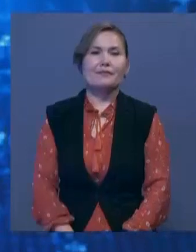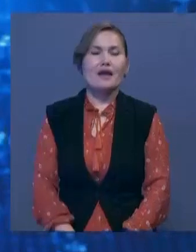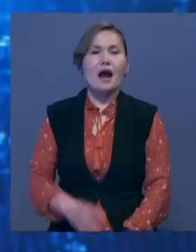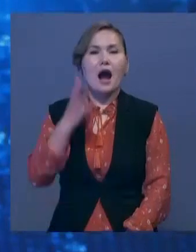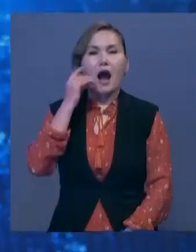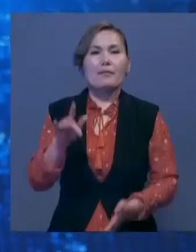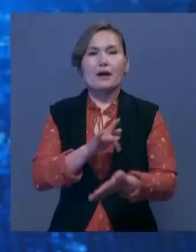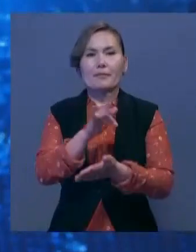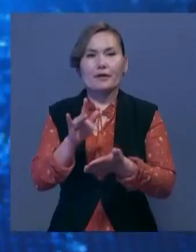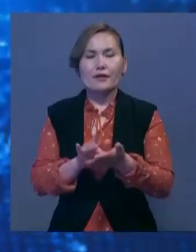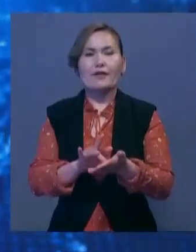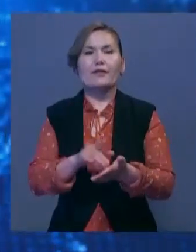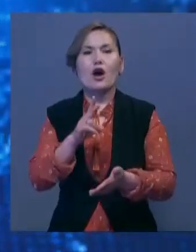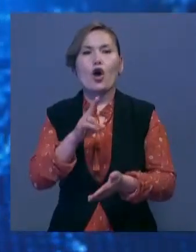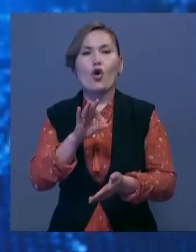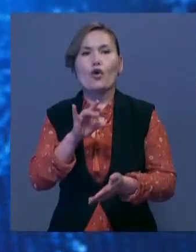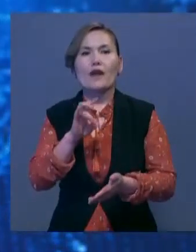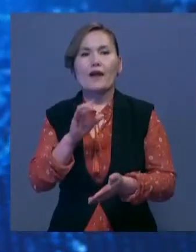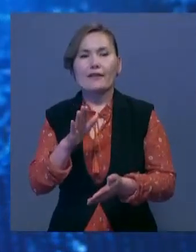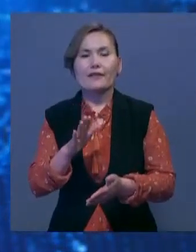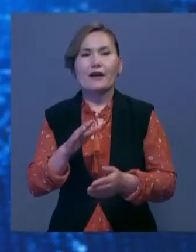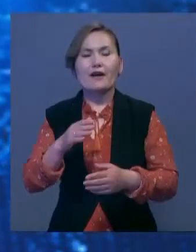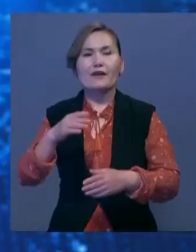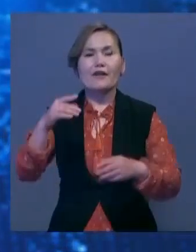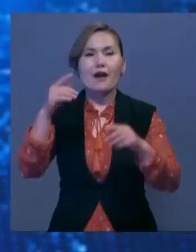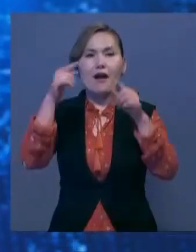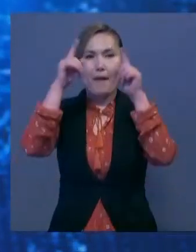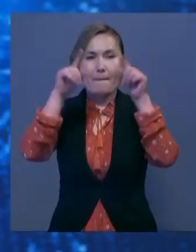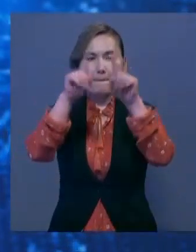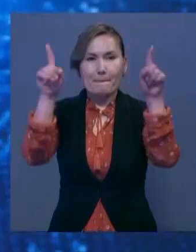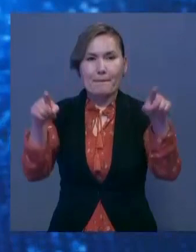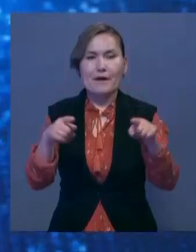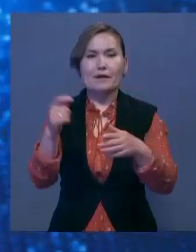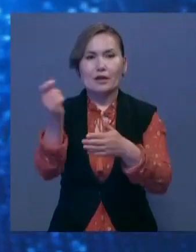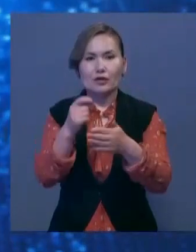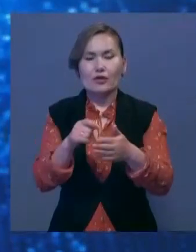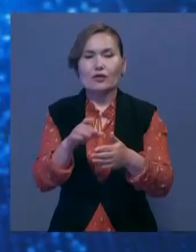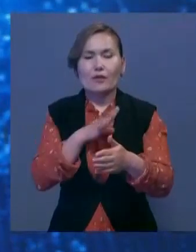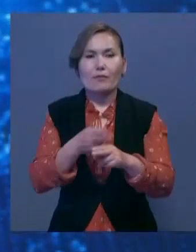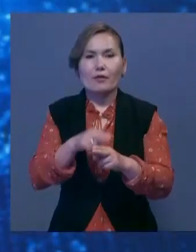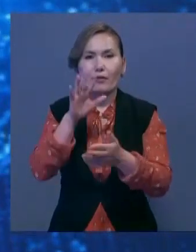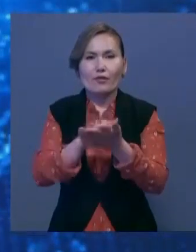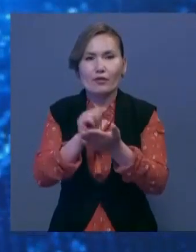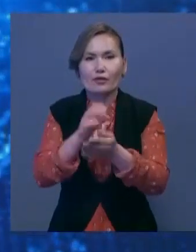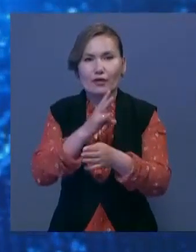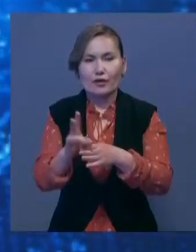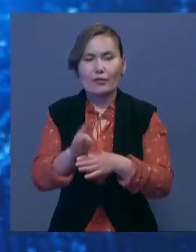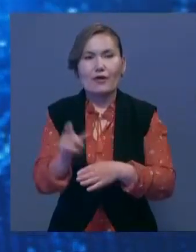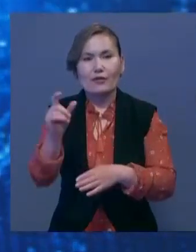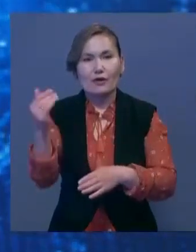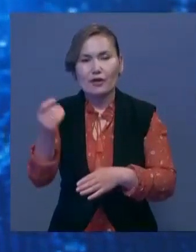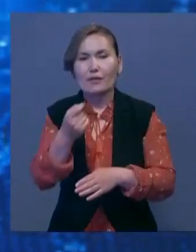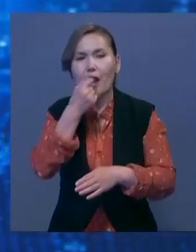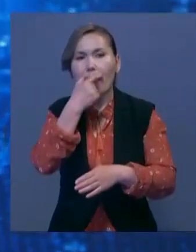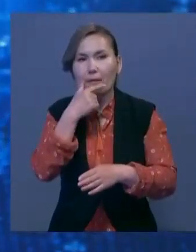Алматыда Дин Мухаммед Конаевтың портреті бүлінді. Бұл мұрал ғозыдаң төрт жылбұрын салыңға мұлатын. Тарихи тұлғаға мұрт